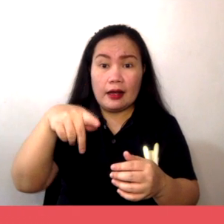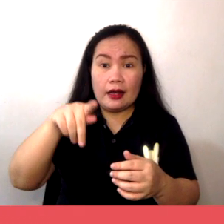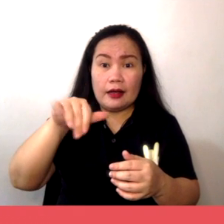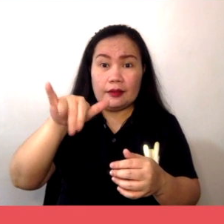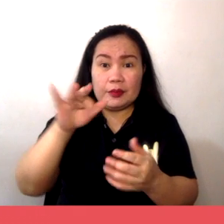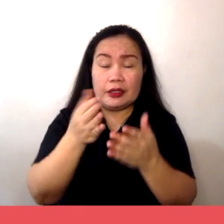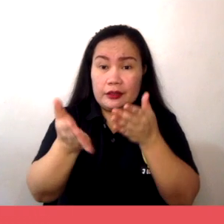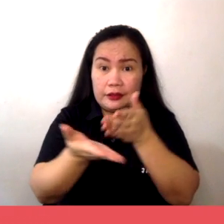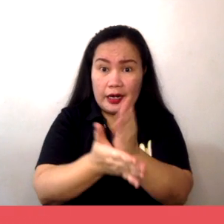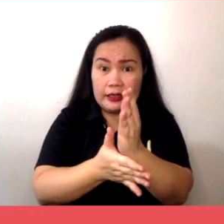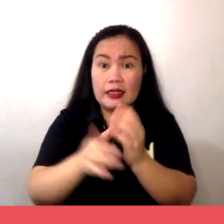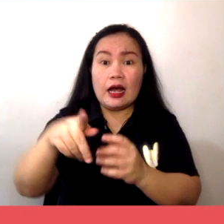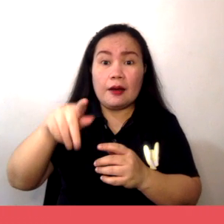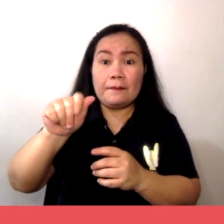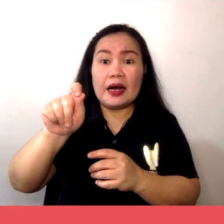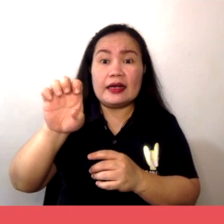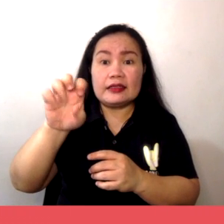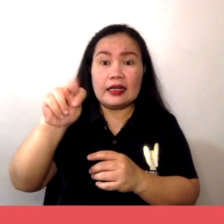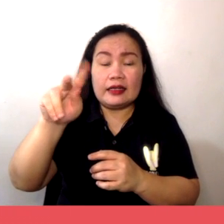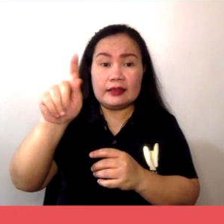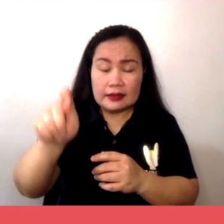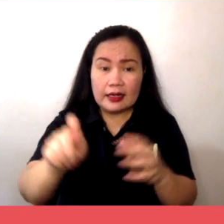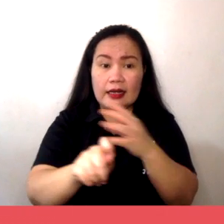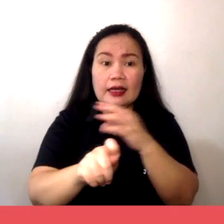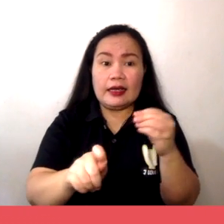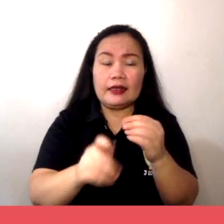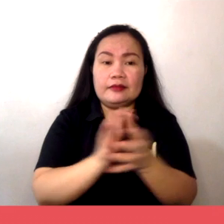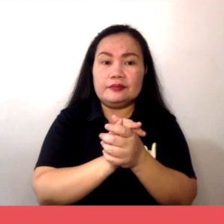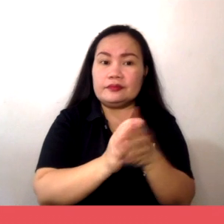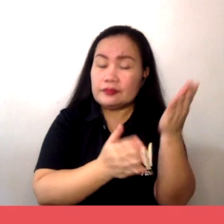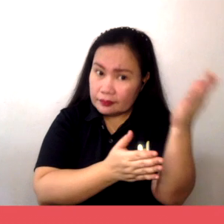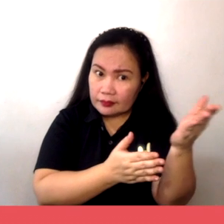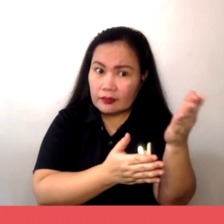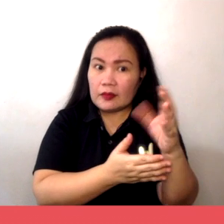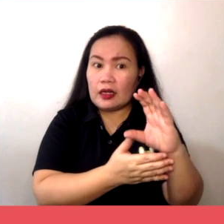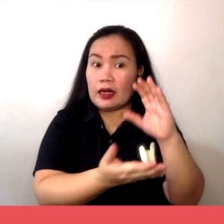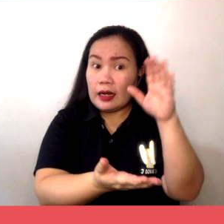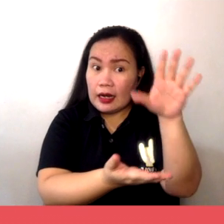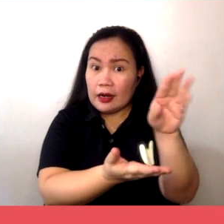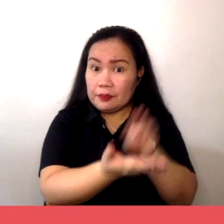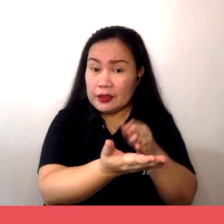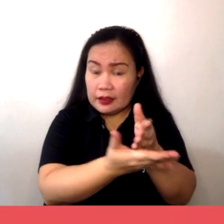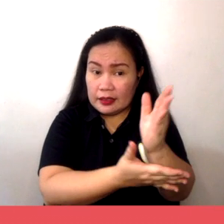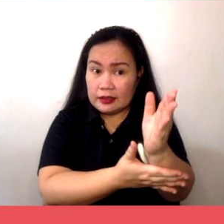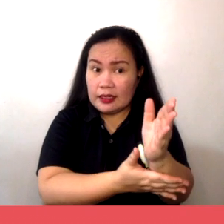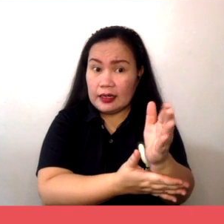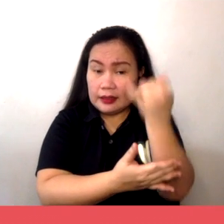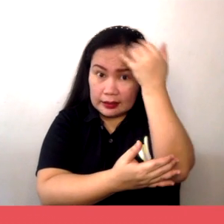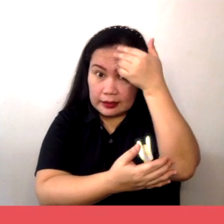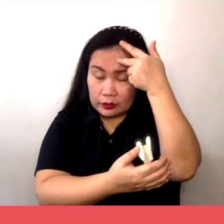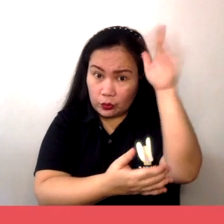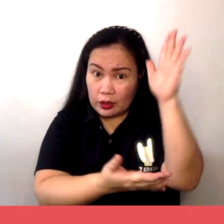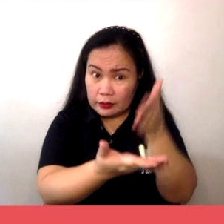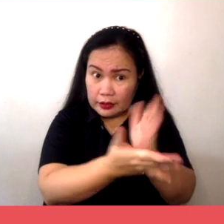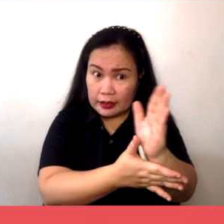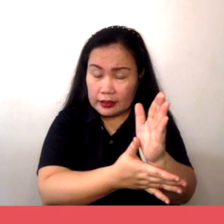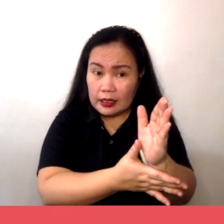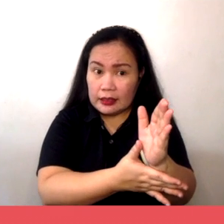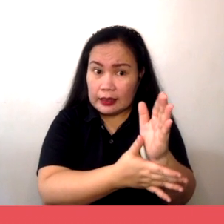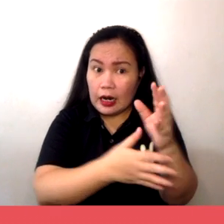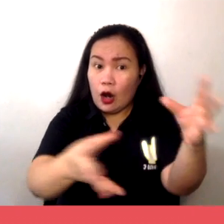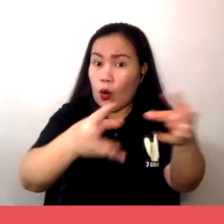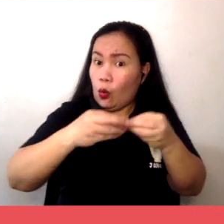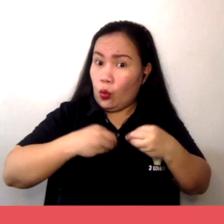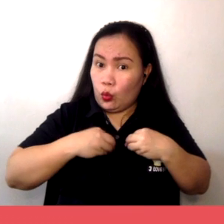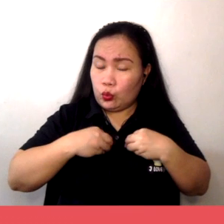rin ang trademark. Kapag sinabi natin copyright, ito ay isang uri ng intellectual property right na tumutukoy sa karapatang